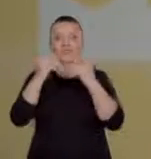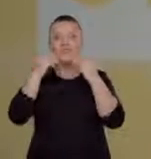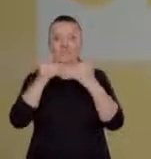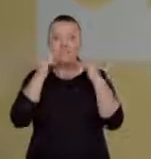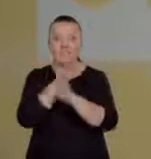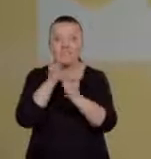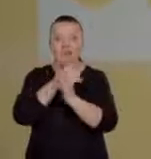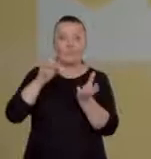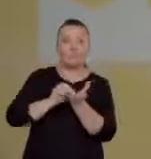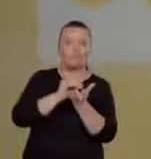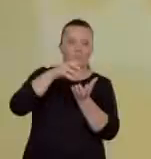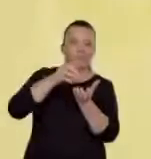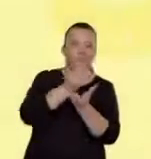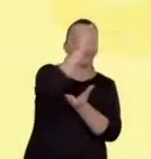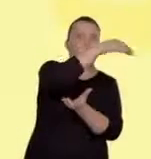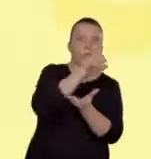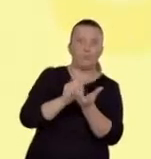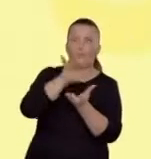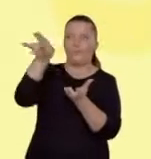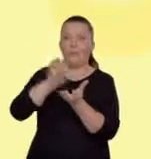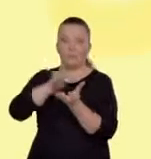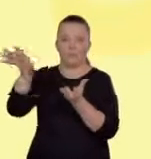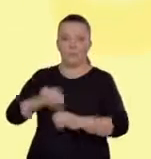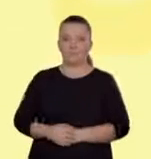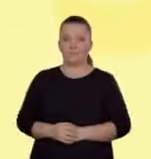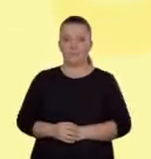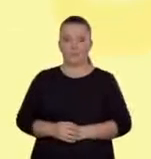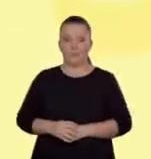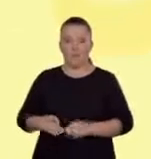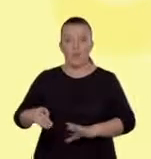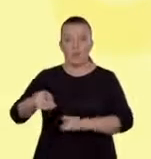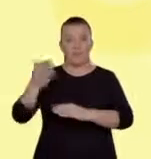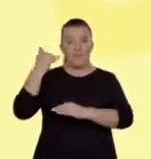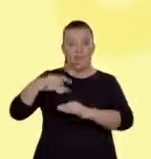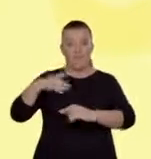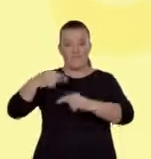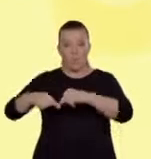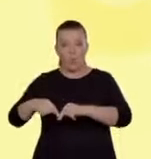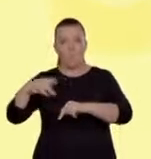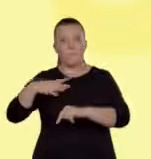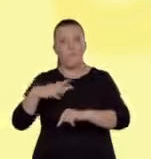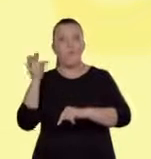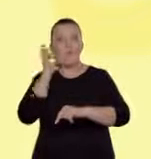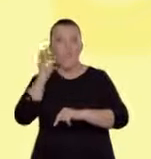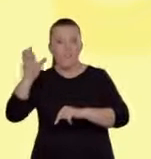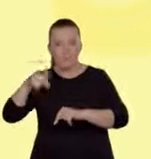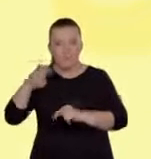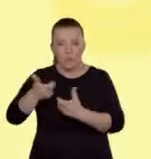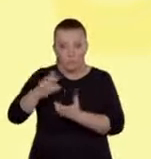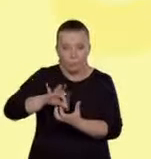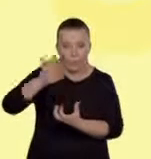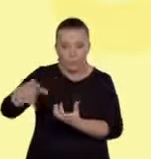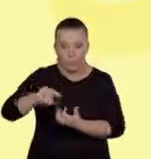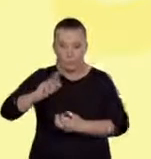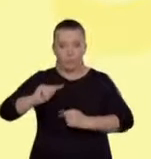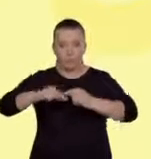zupełnie przypadkowo za pomocą wiatru. Podczas przejścia z owadopylności do wiatropylności musiał jednak nastąpić szereg